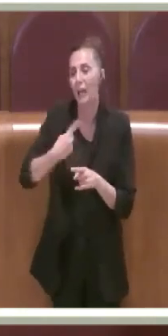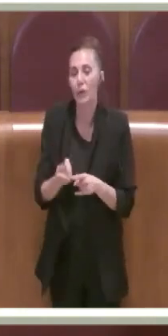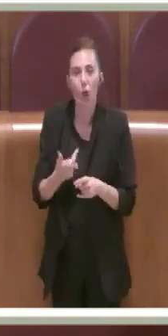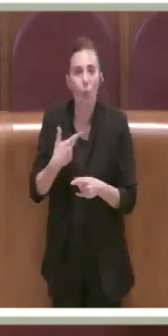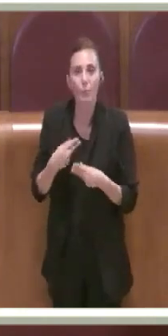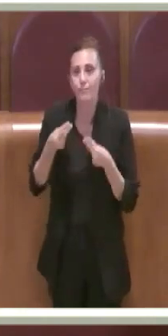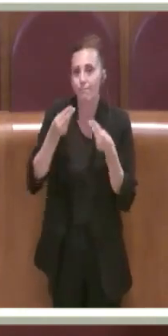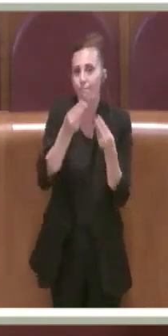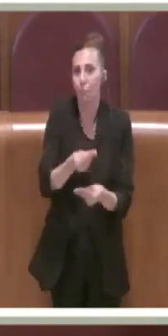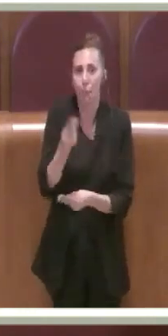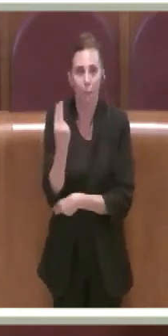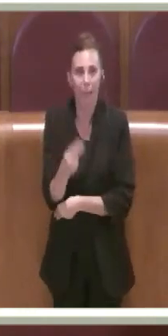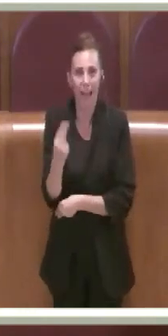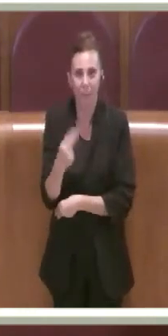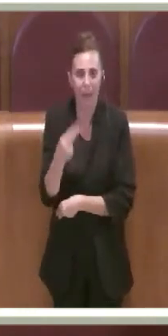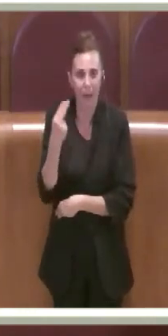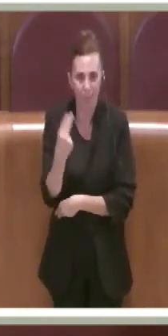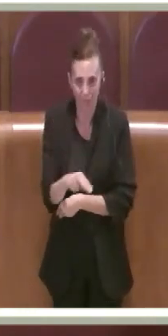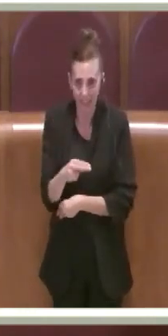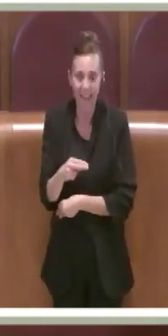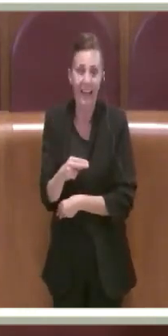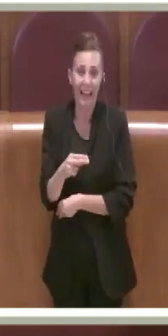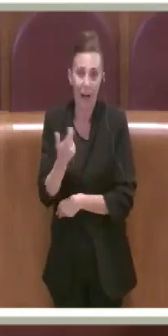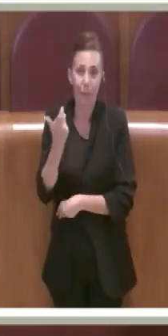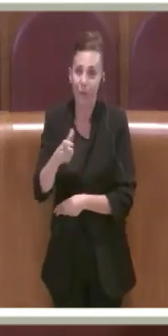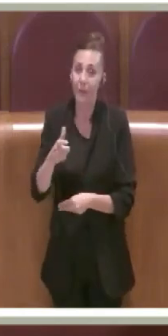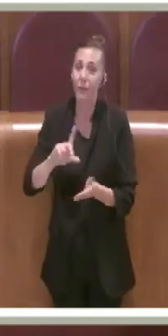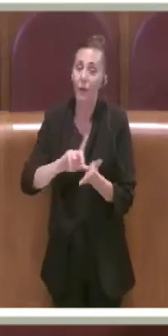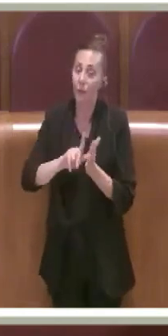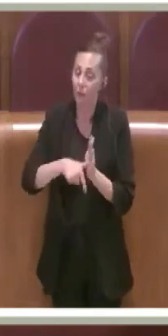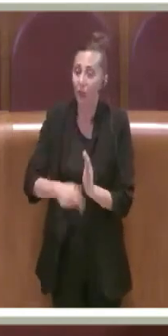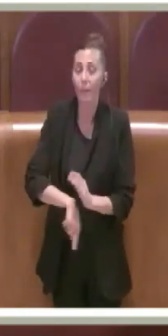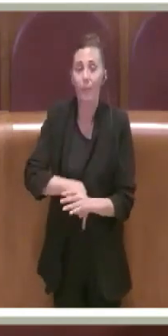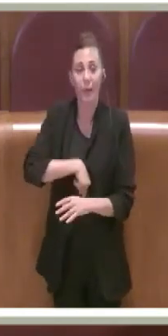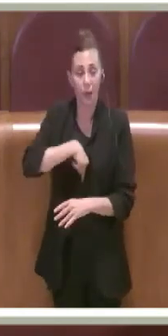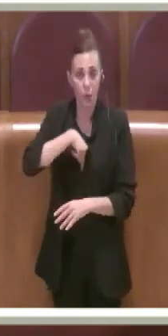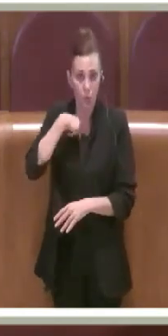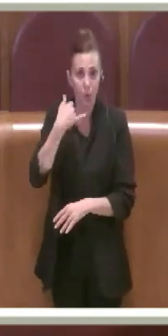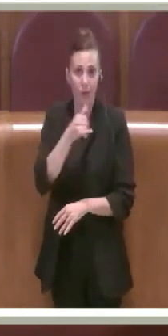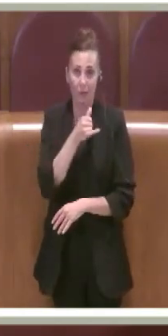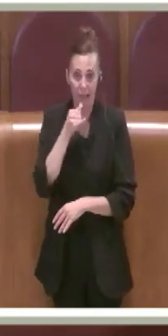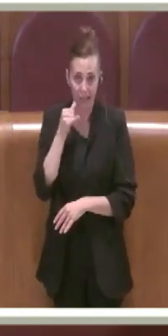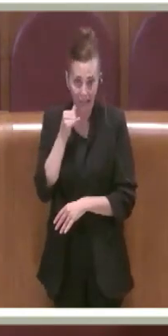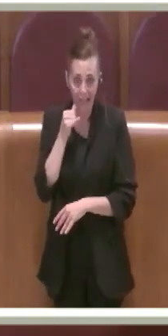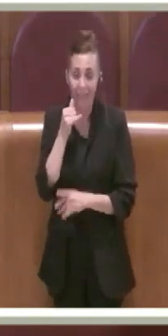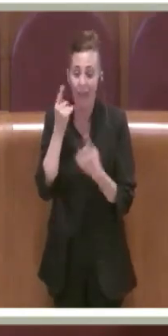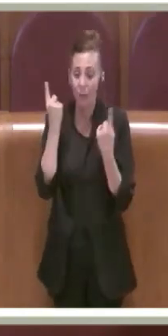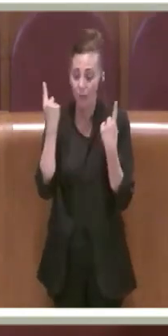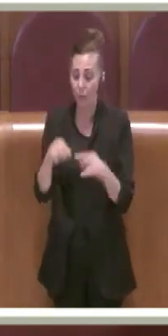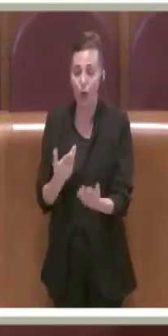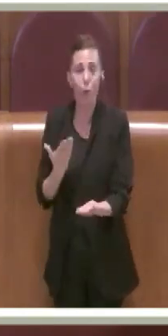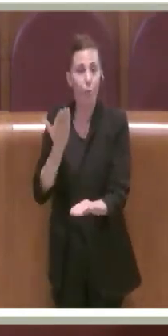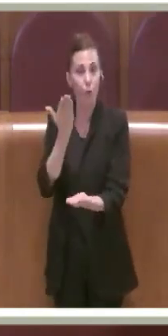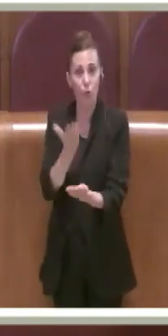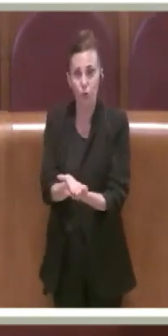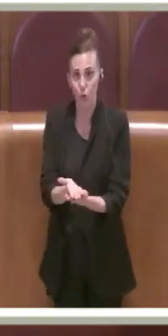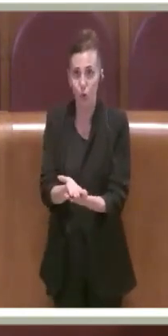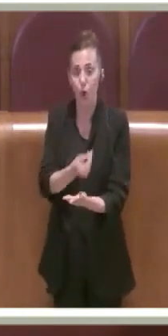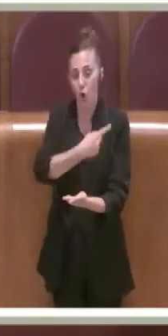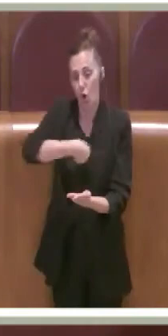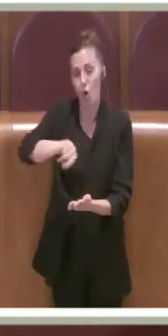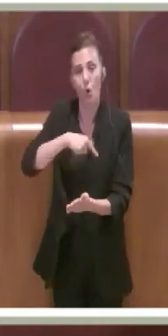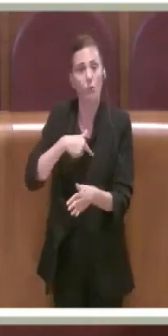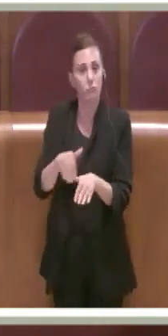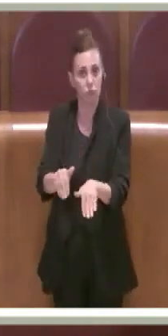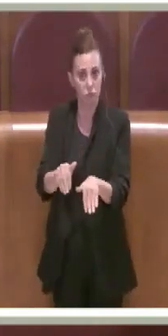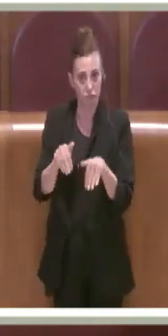ma si farà probabilmente in tempi abbastanza lunghi. A questo punto noi su questa mozione oggi ci asteniamo,